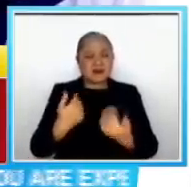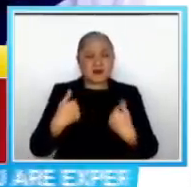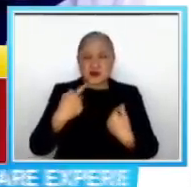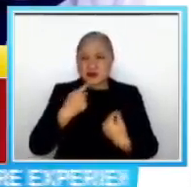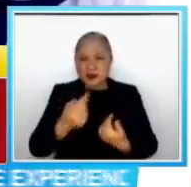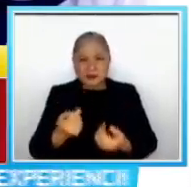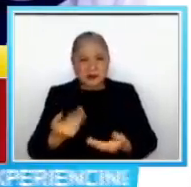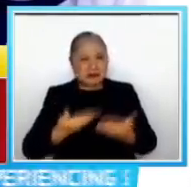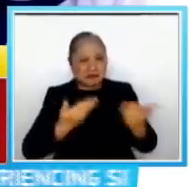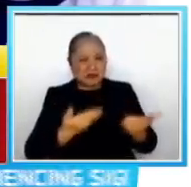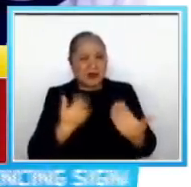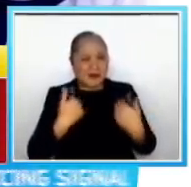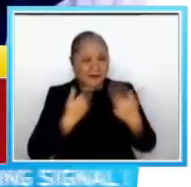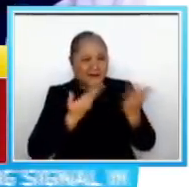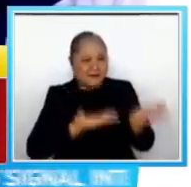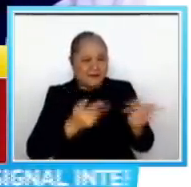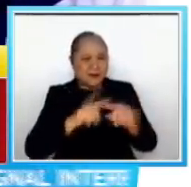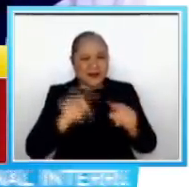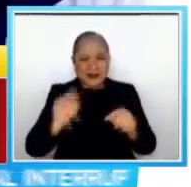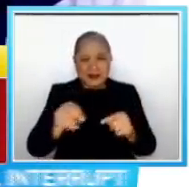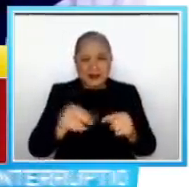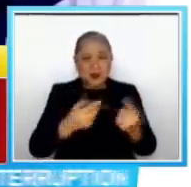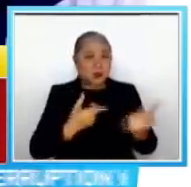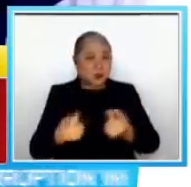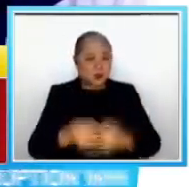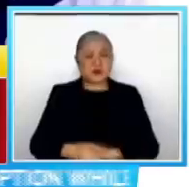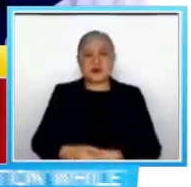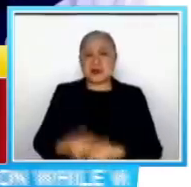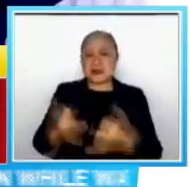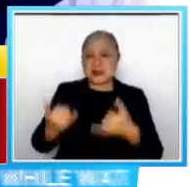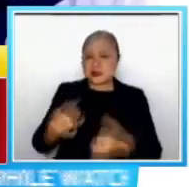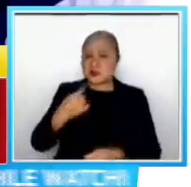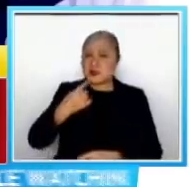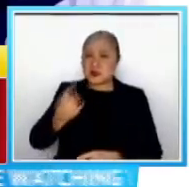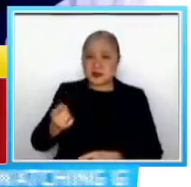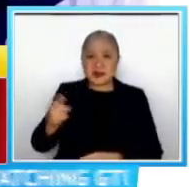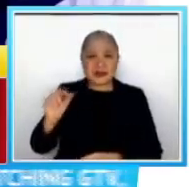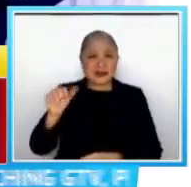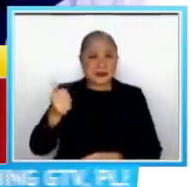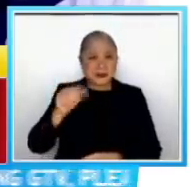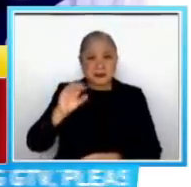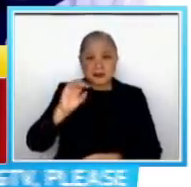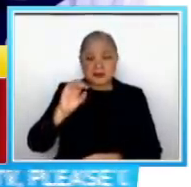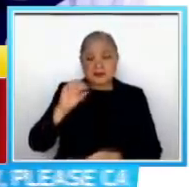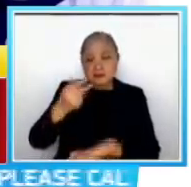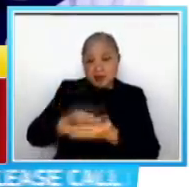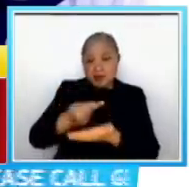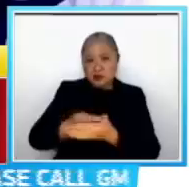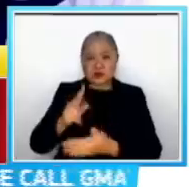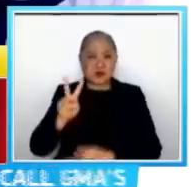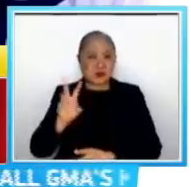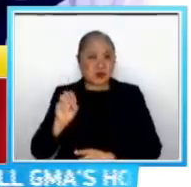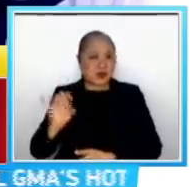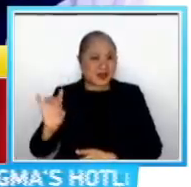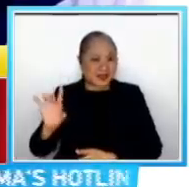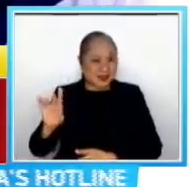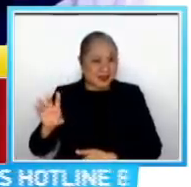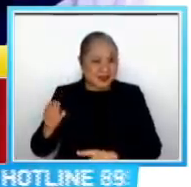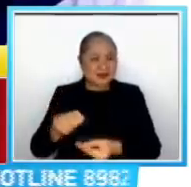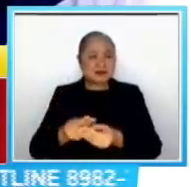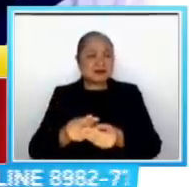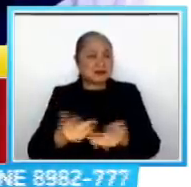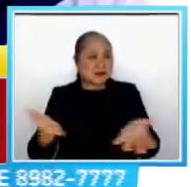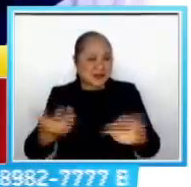Actually po kasi yung sinasabi nila na 10 pesos yung 2018 po na naibigay niyang At